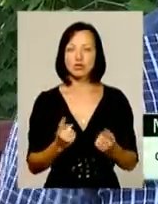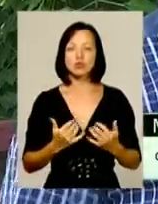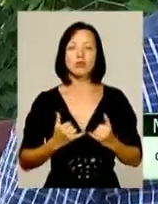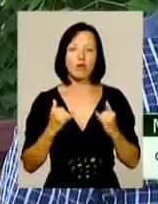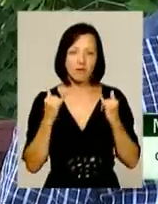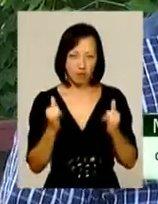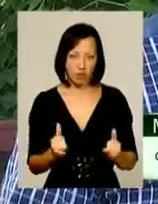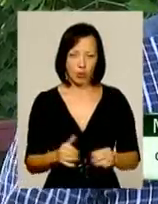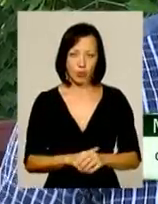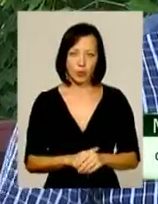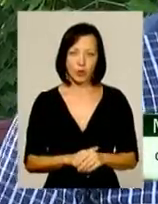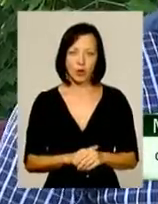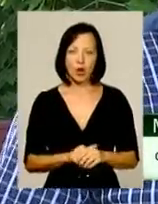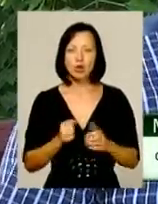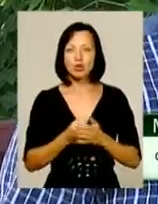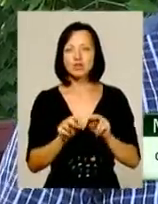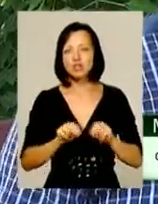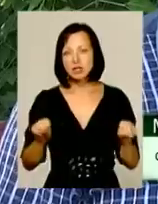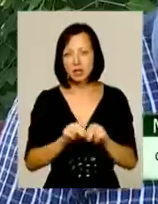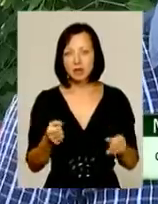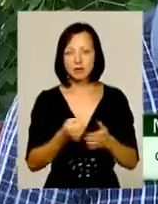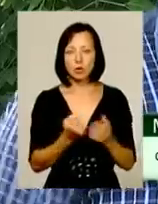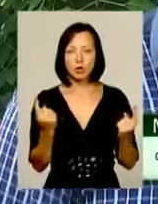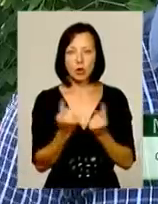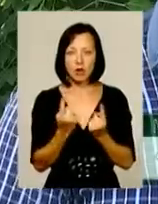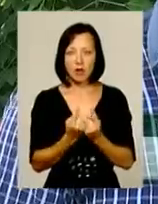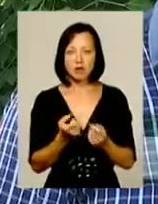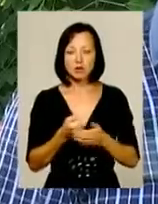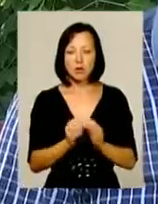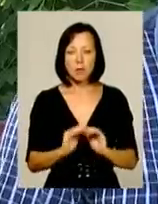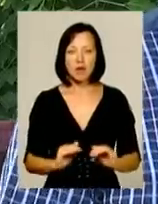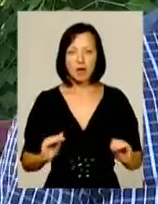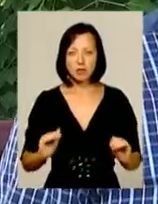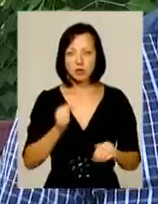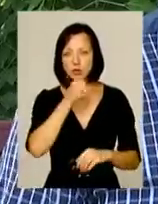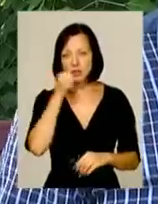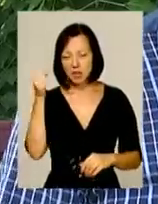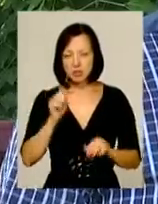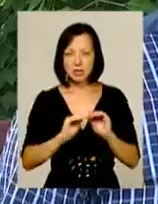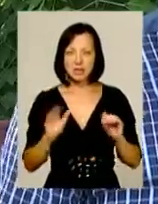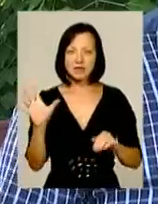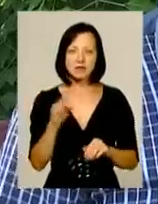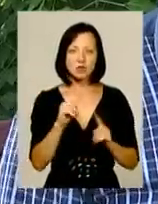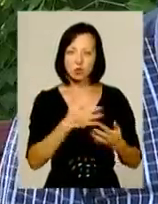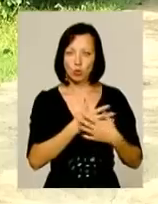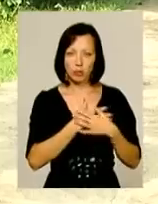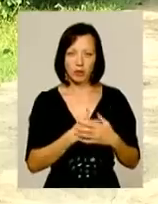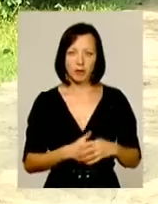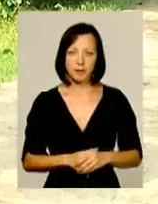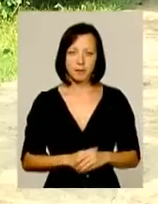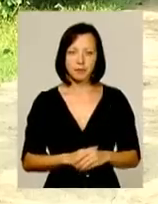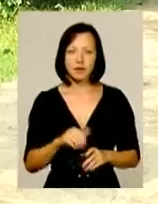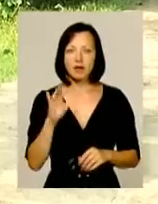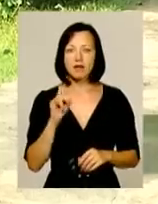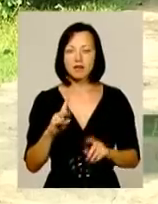повагою. До вчителів, до своїх однокласників, до менших дітей, до старших дітей. Його всі дуже любили. Сем'янин дуже